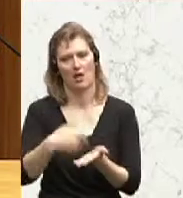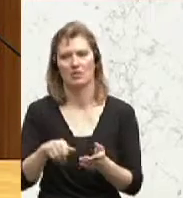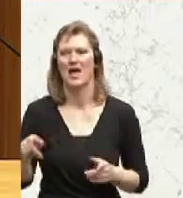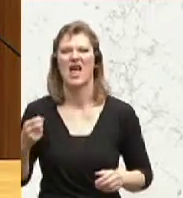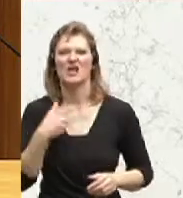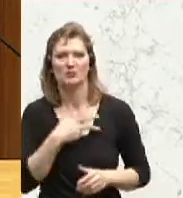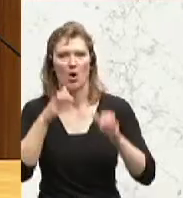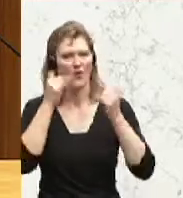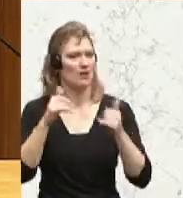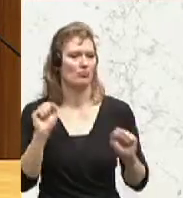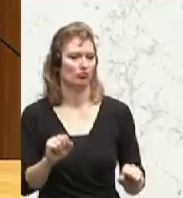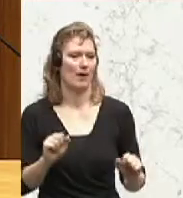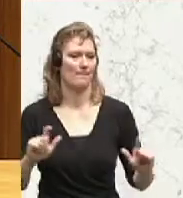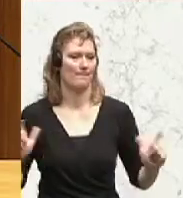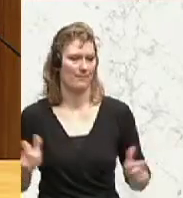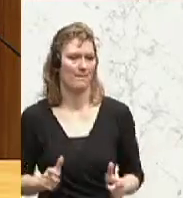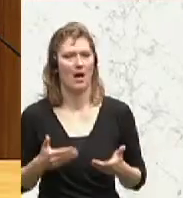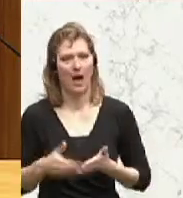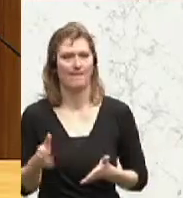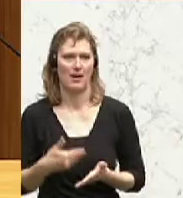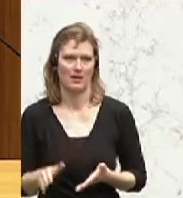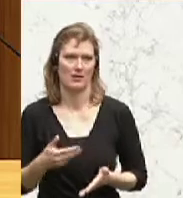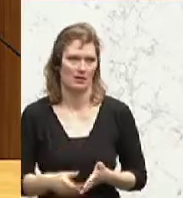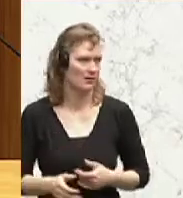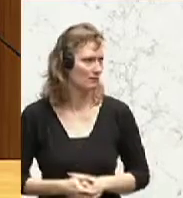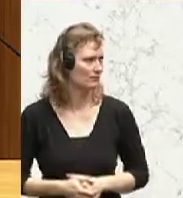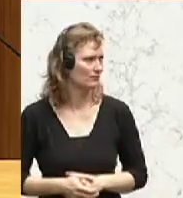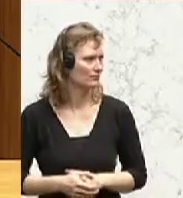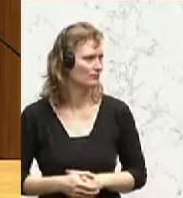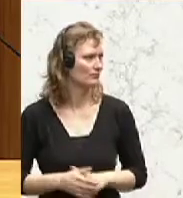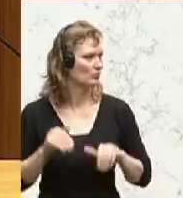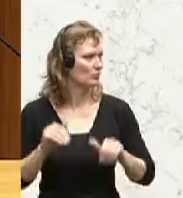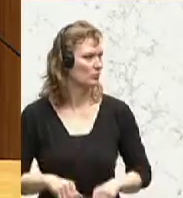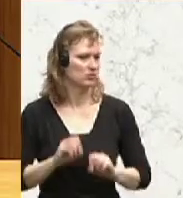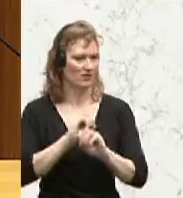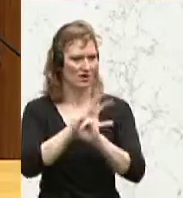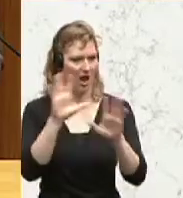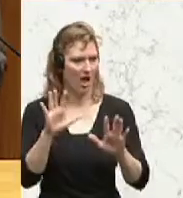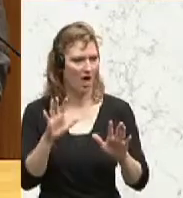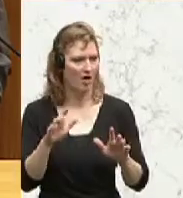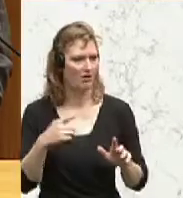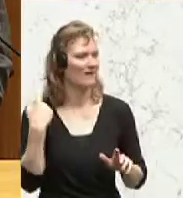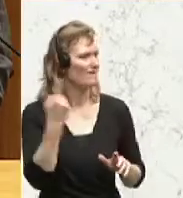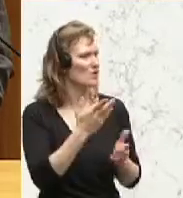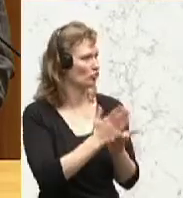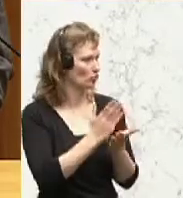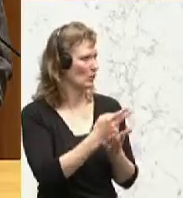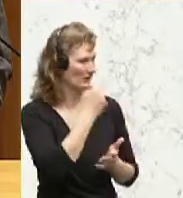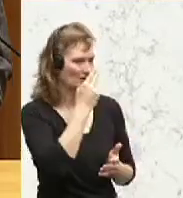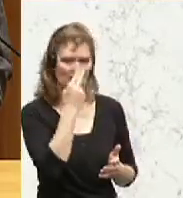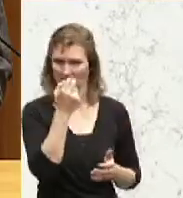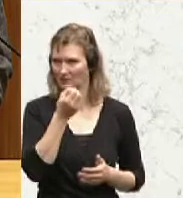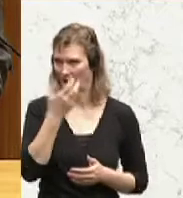Anträge immer wieder abzulehnen. Es muss uns klar sein, und ich denke, wir sind uns darüber einig, dass das